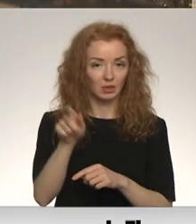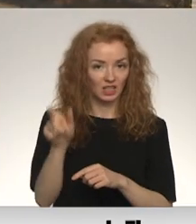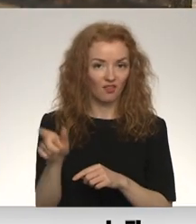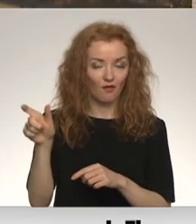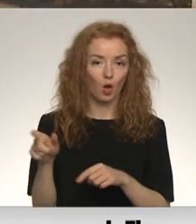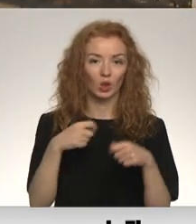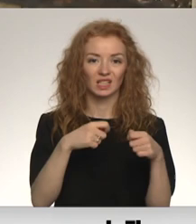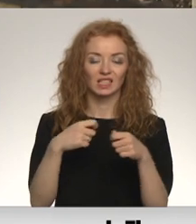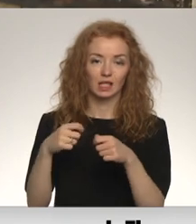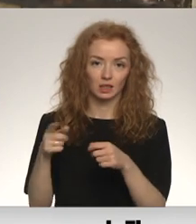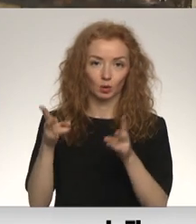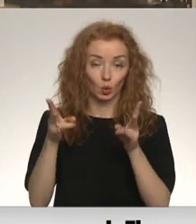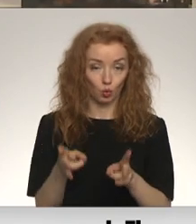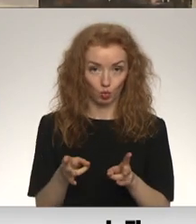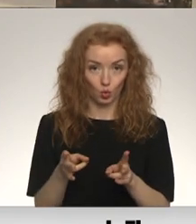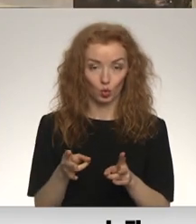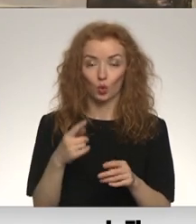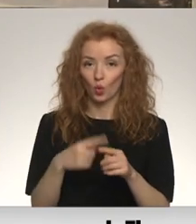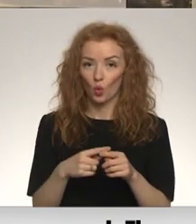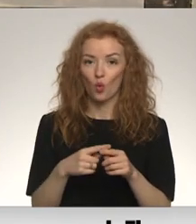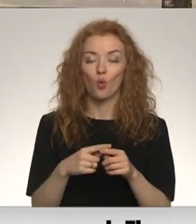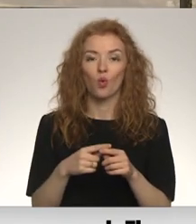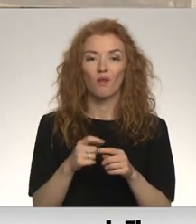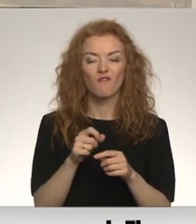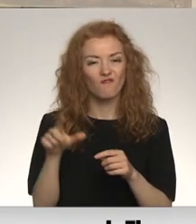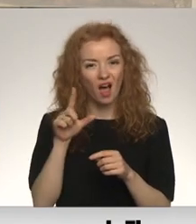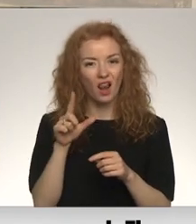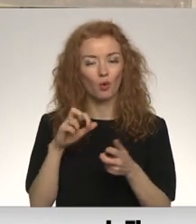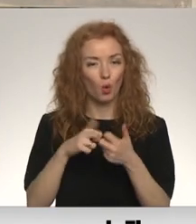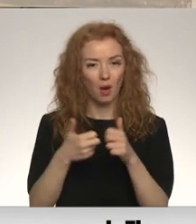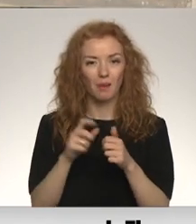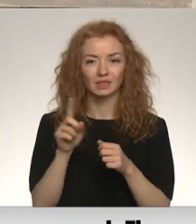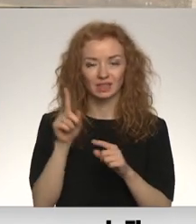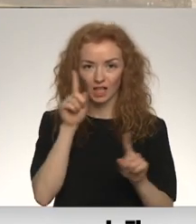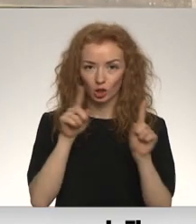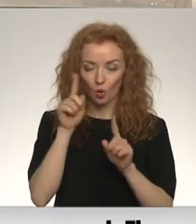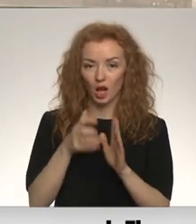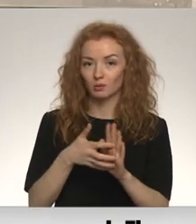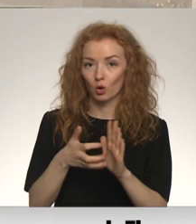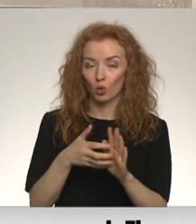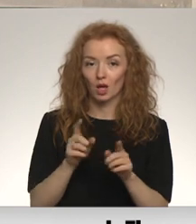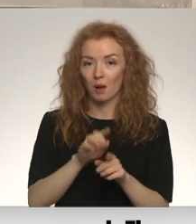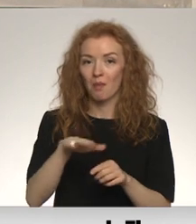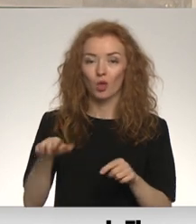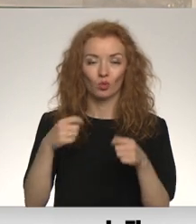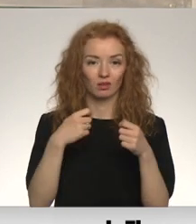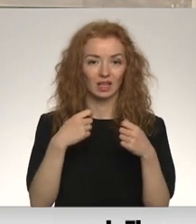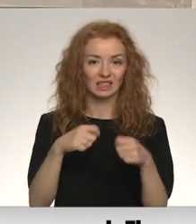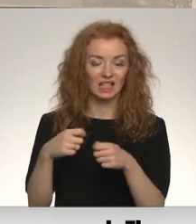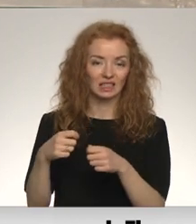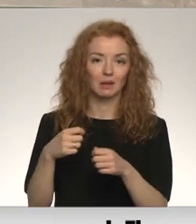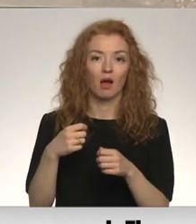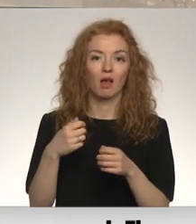upuru nodarbināšanā. Daudz sliktāk veicas novēršot seksuālo eksploatāciju un izmantošanu, kā arī bērnu tirdzniecību un izmantošanu